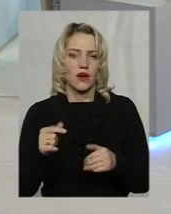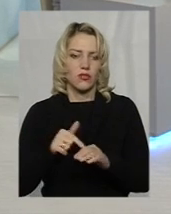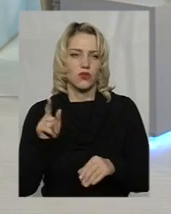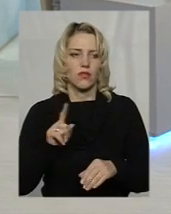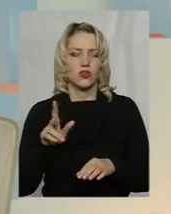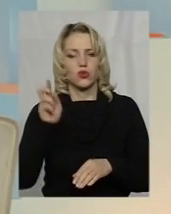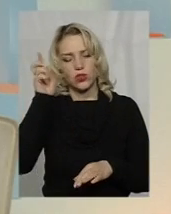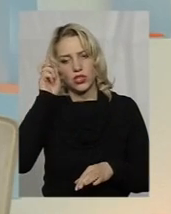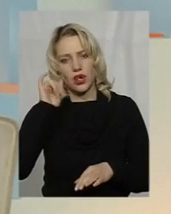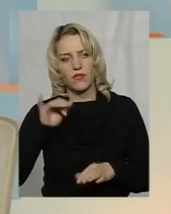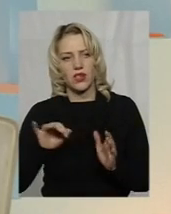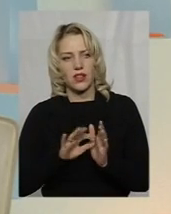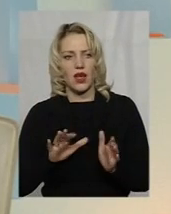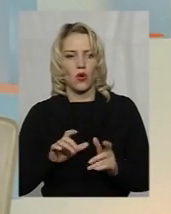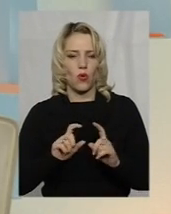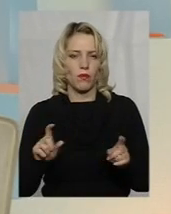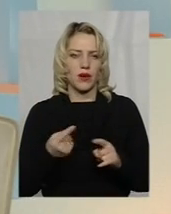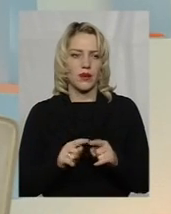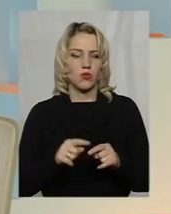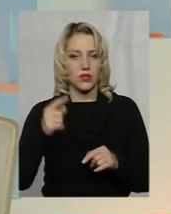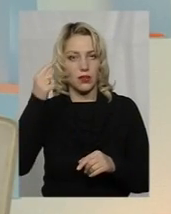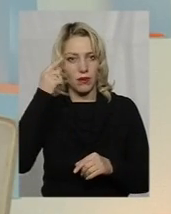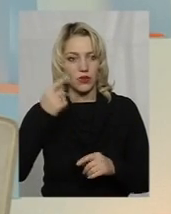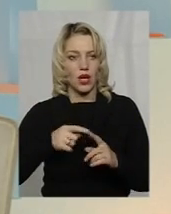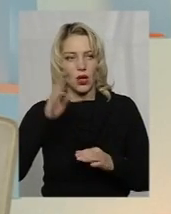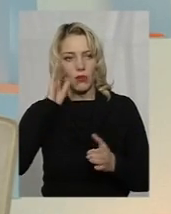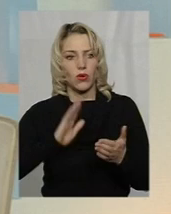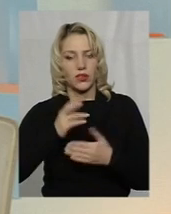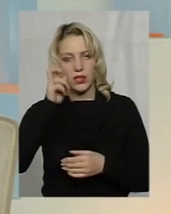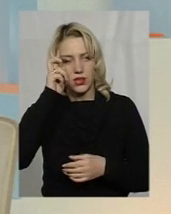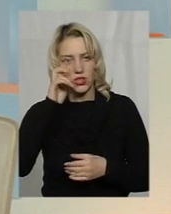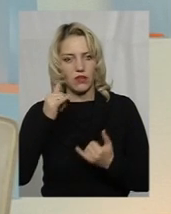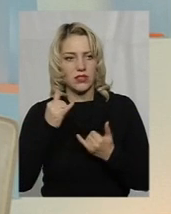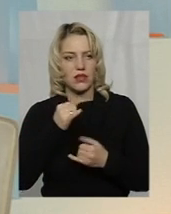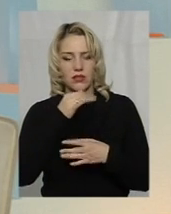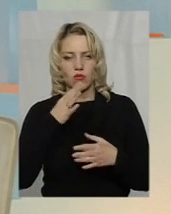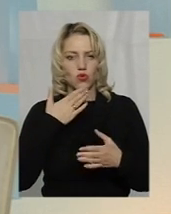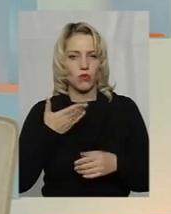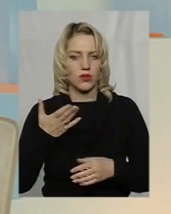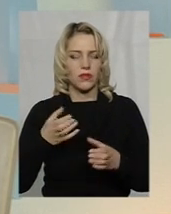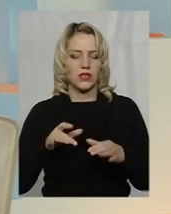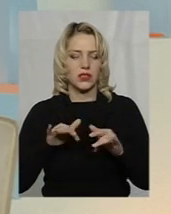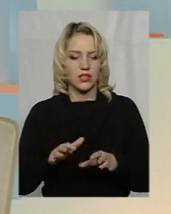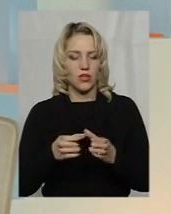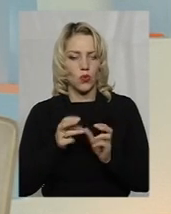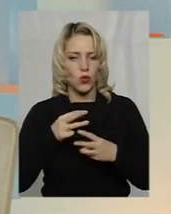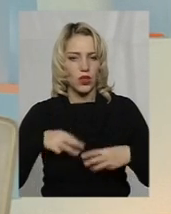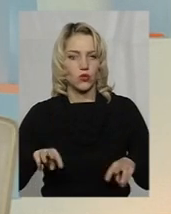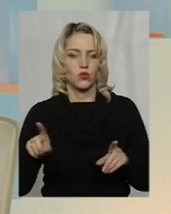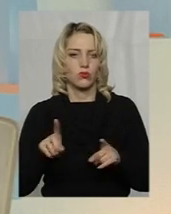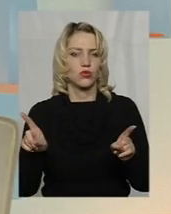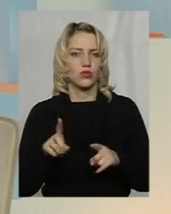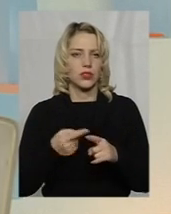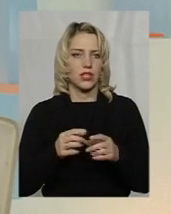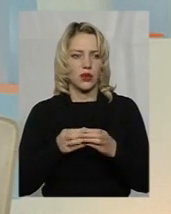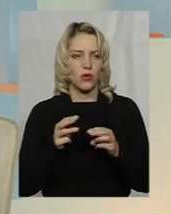енергокомпанія про це дбає. Політика держави зараз не може коментувати дії уряду, тому що це і уряд